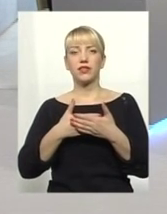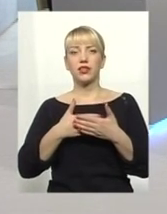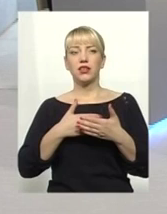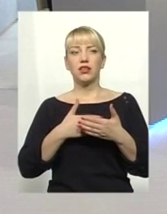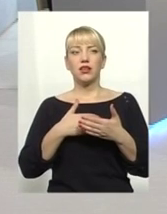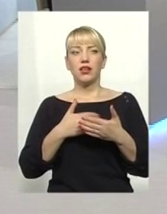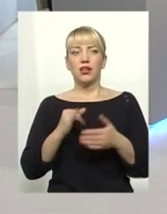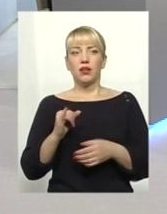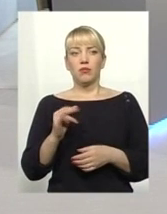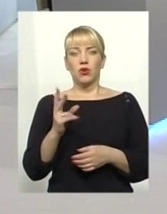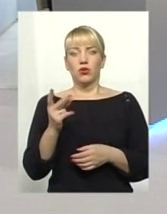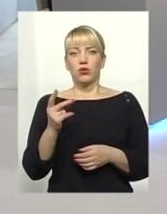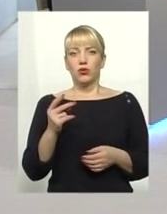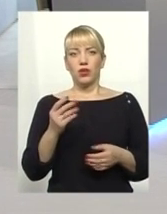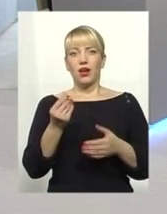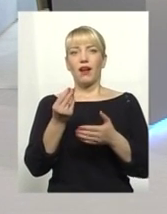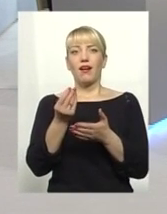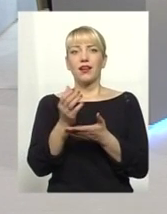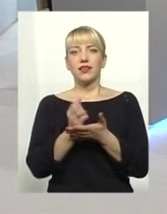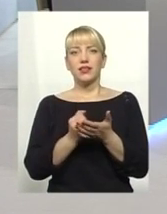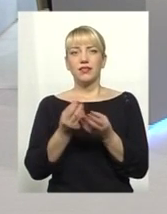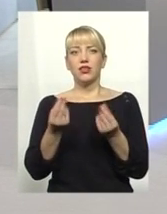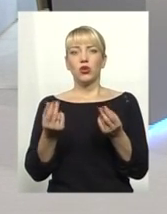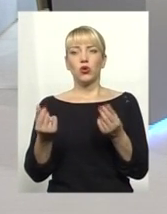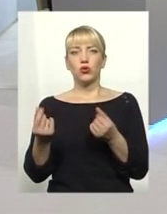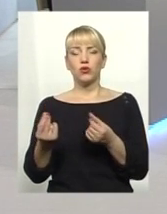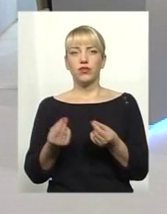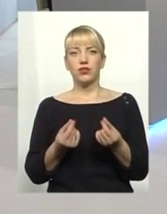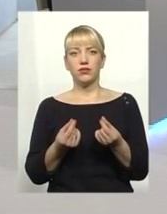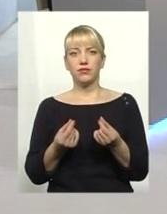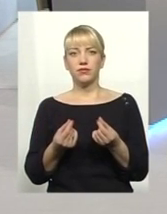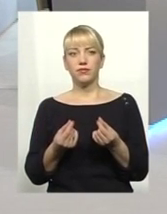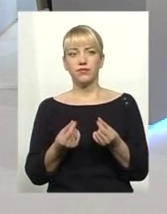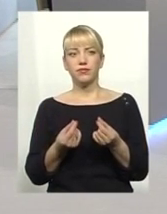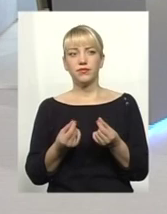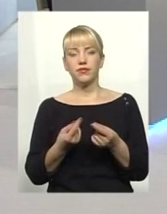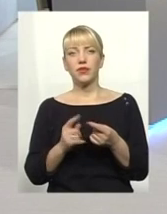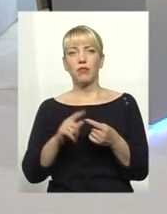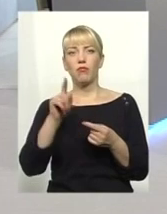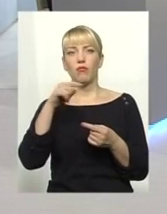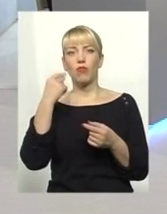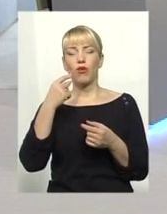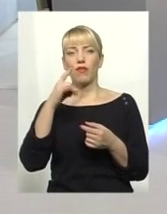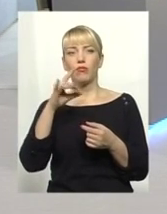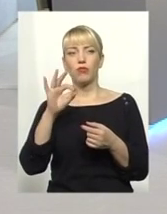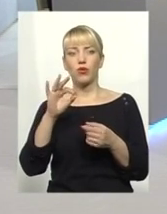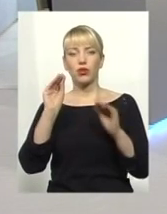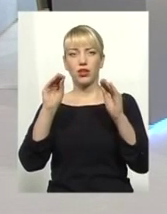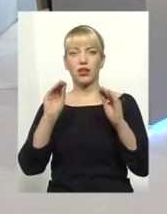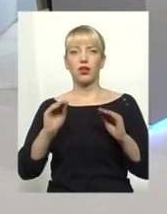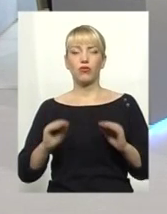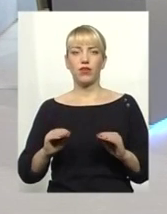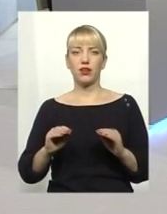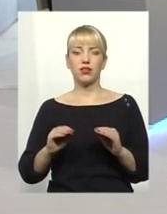по-друге, активи грошові. Там йде мова вже від декларування